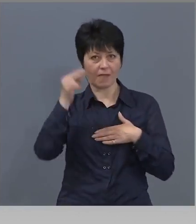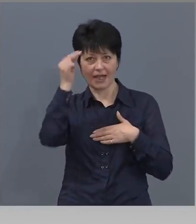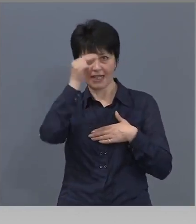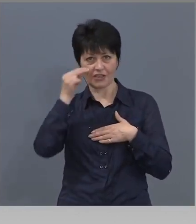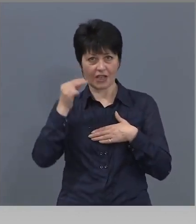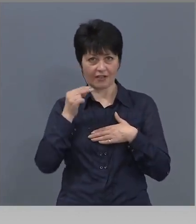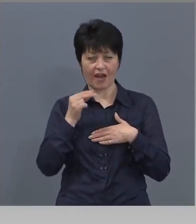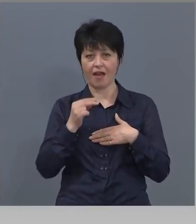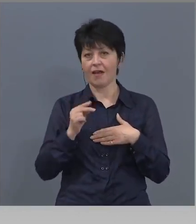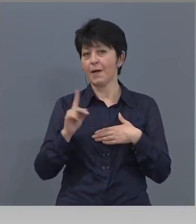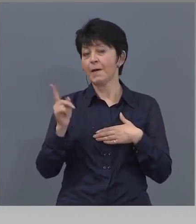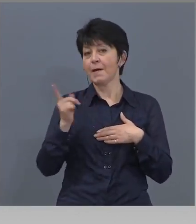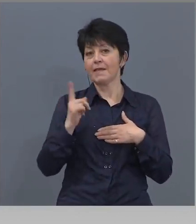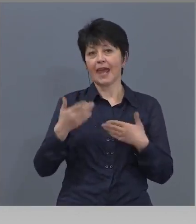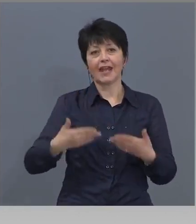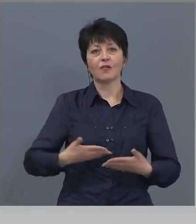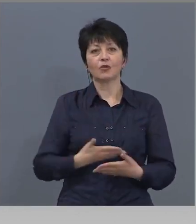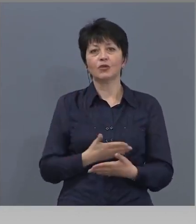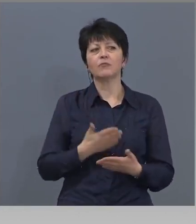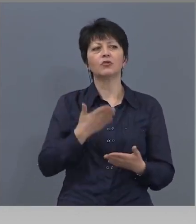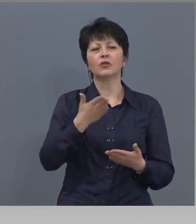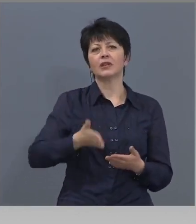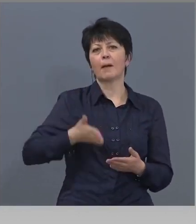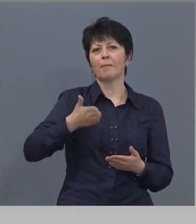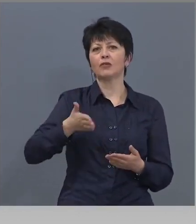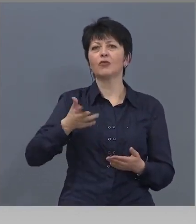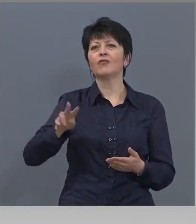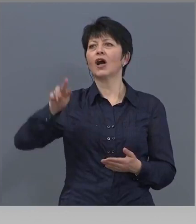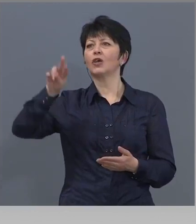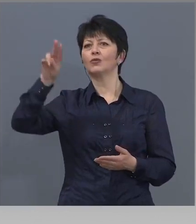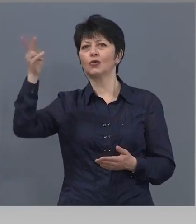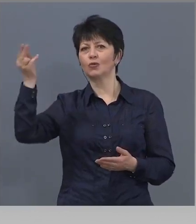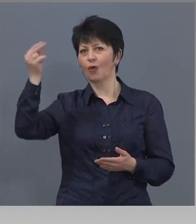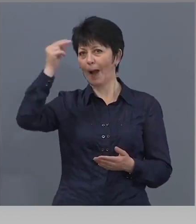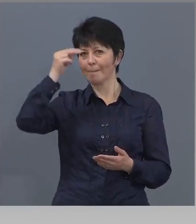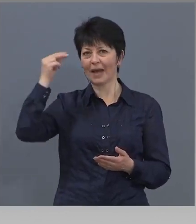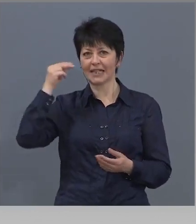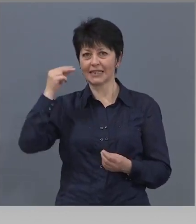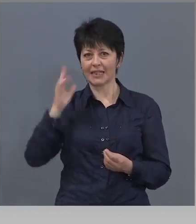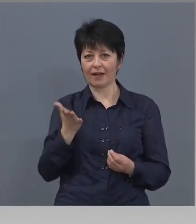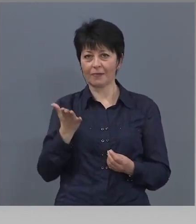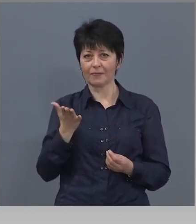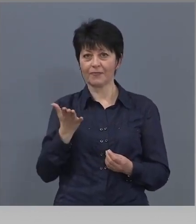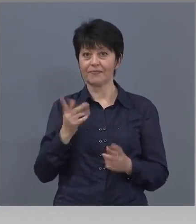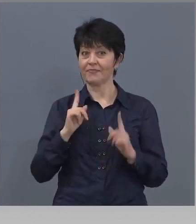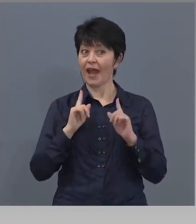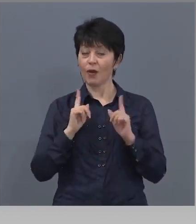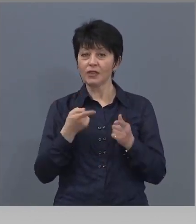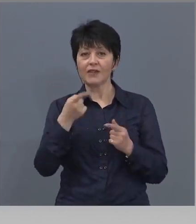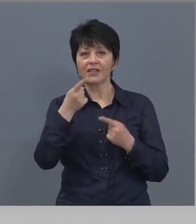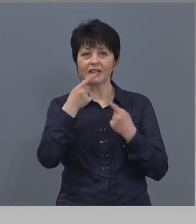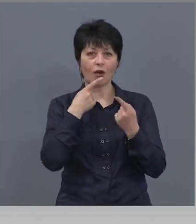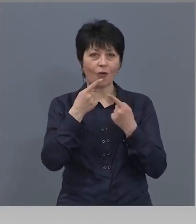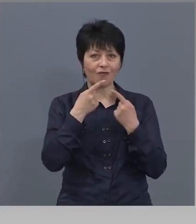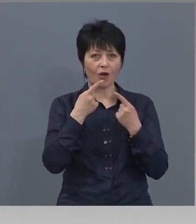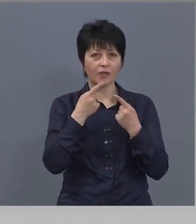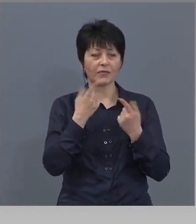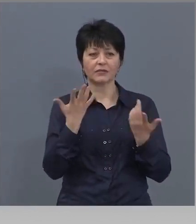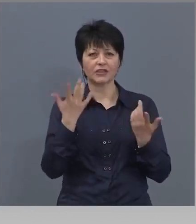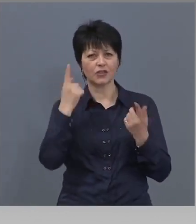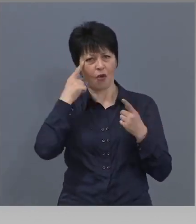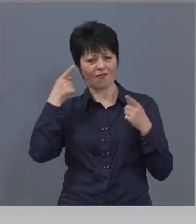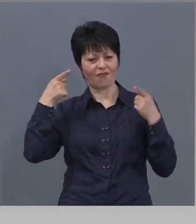не е необходимо да пътува до Голоженския манастир. Казах, че някой хитрец вече го измислил така. А, и ако трябва да говорим, не виждам, защото сме се